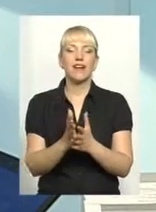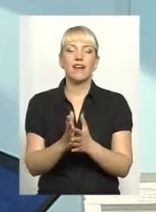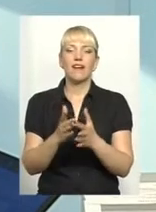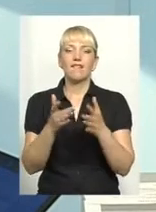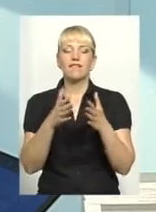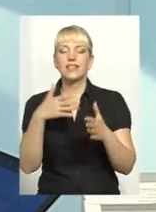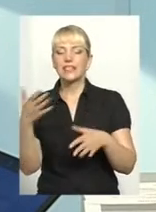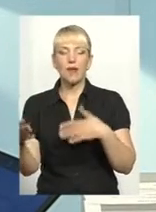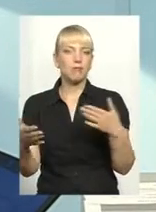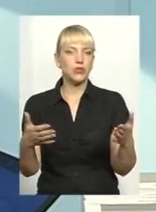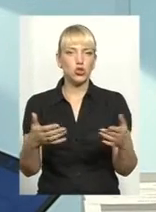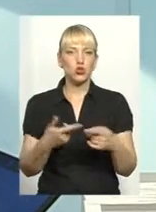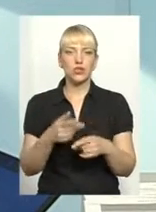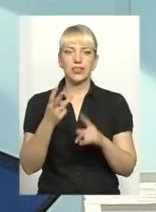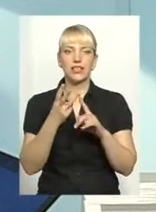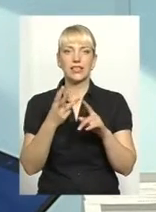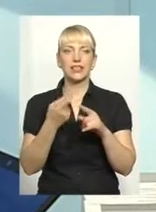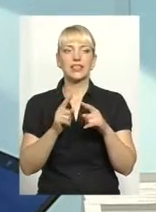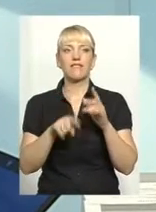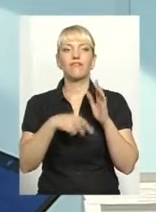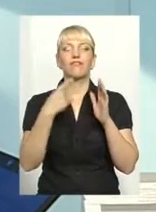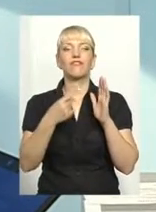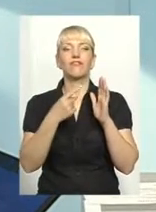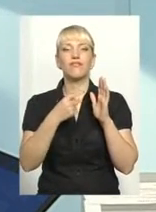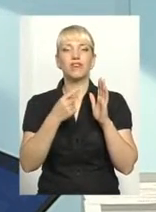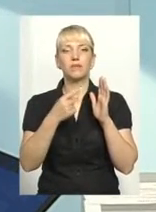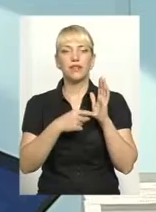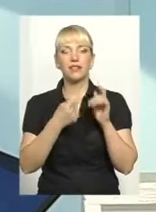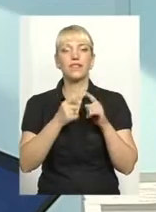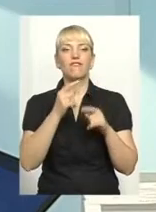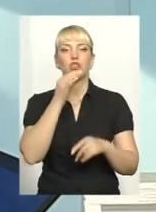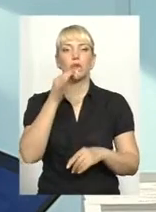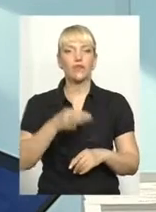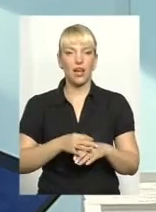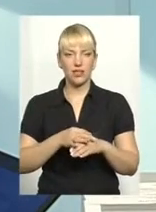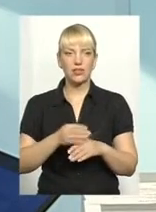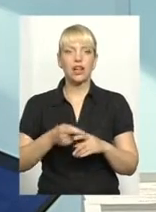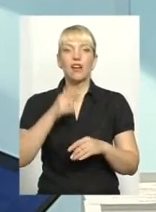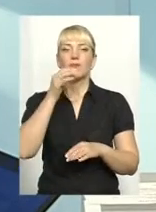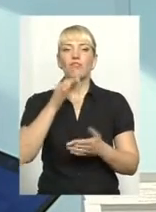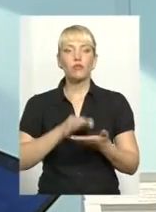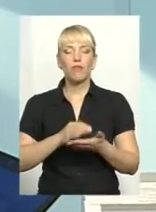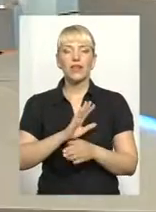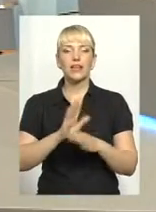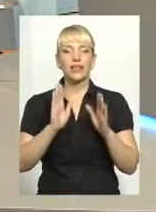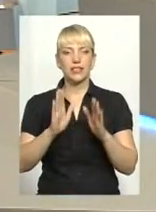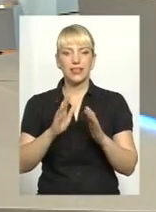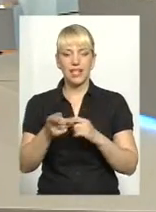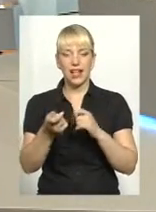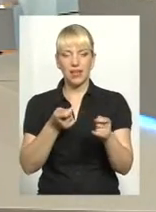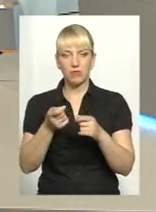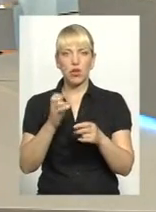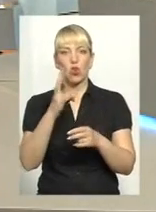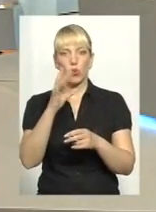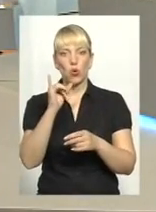І також, третє, це відповідальність. Відповідальність буде не тільки адміністративна, як станом на сьогодні, але й